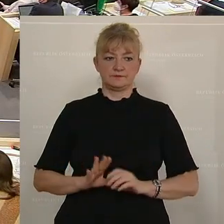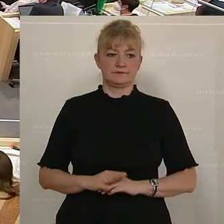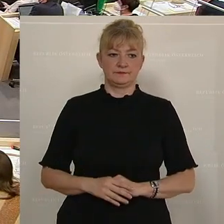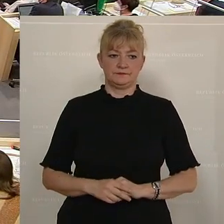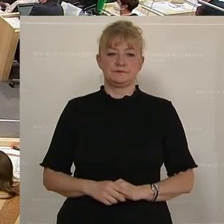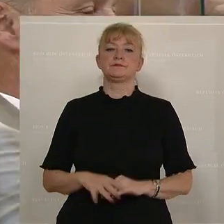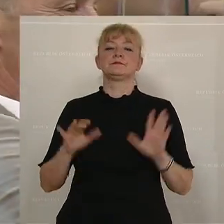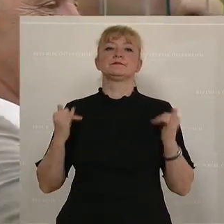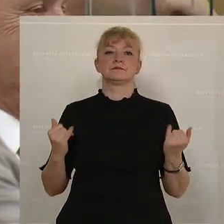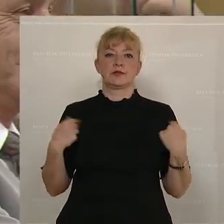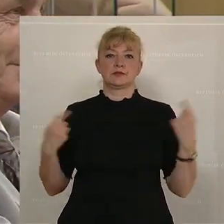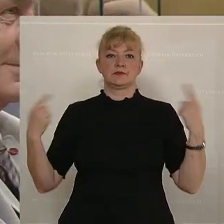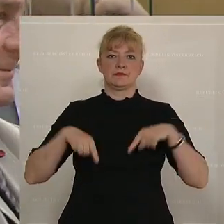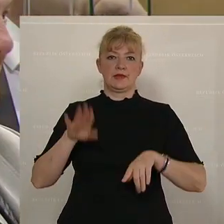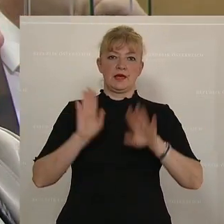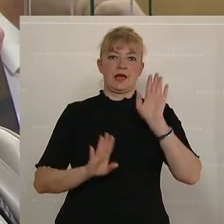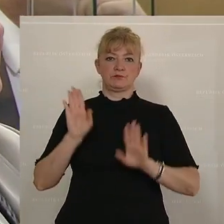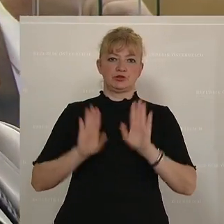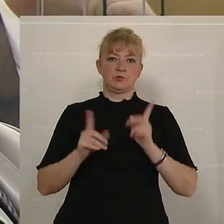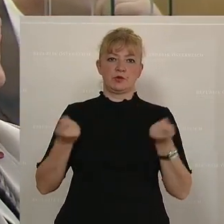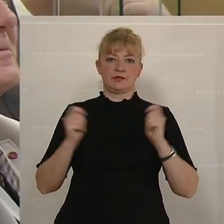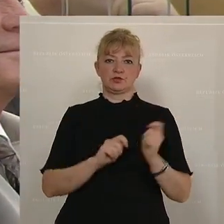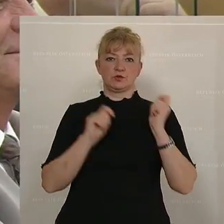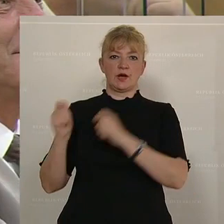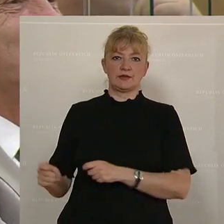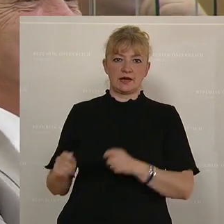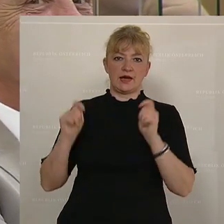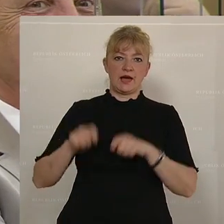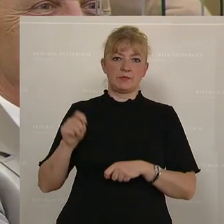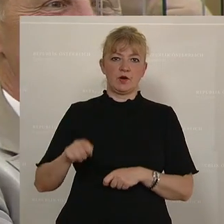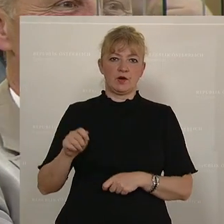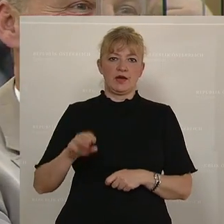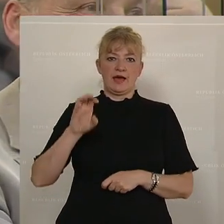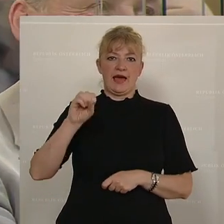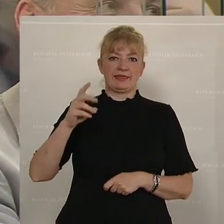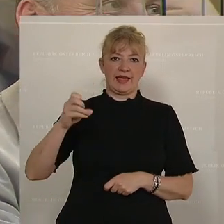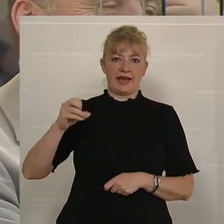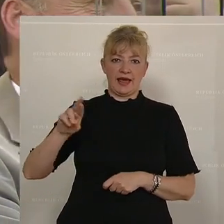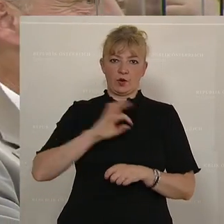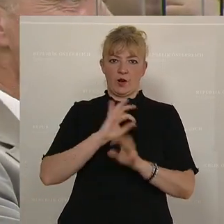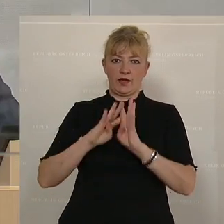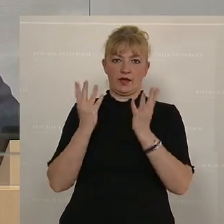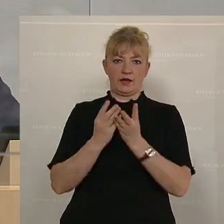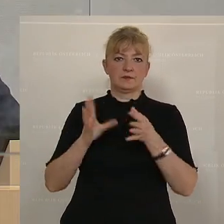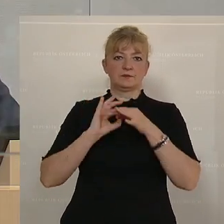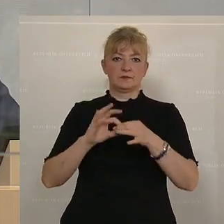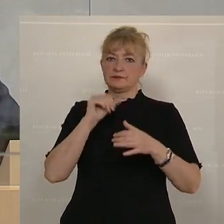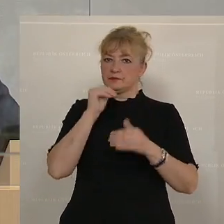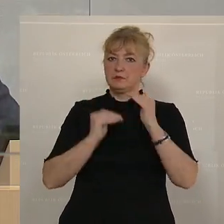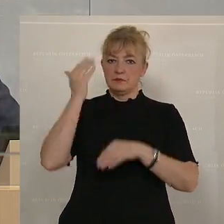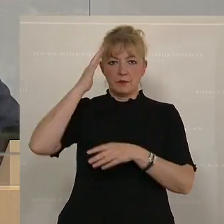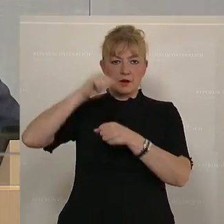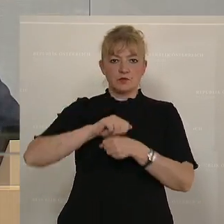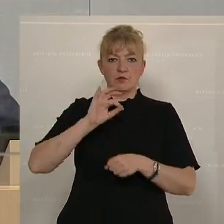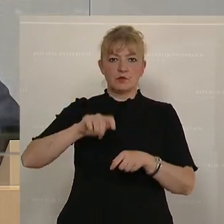Wir gelangen nunmehr zur Abstimmung über den Entschließungsantrag der Abgeordneten Erwin Angerer. Kolleginnen und Kollegen betreffen keine Mehrbelastungen für